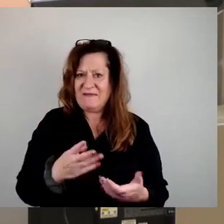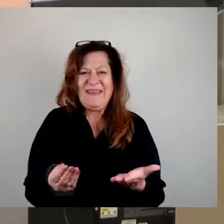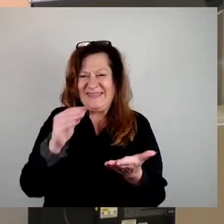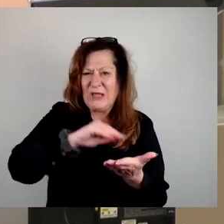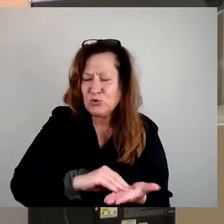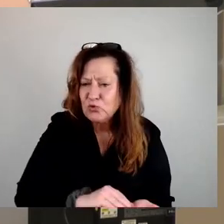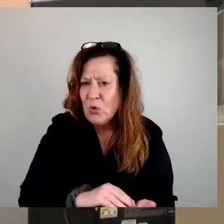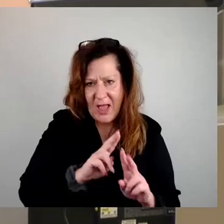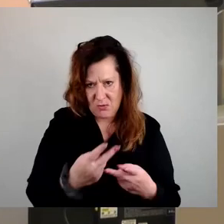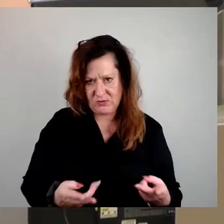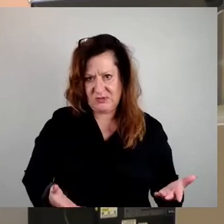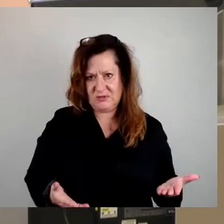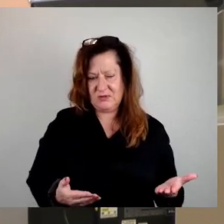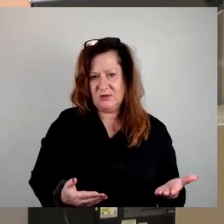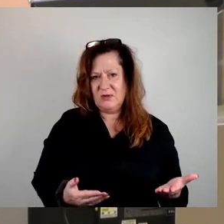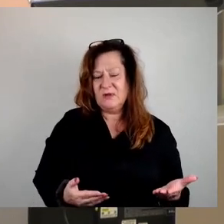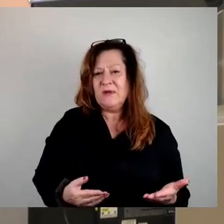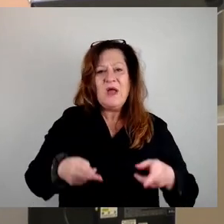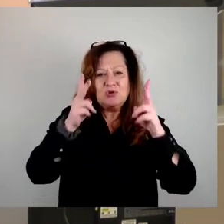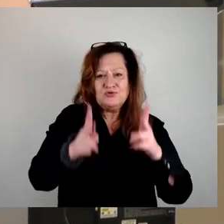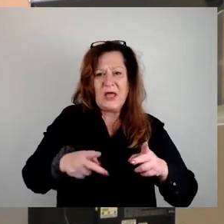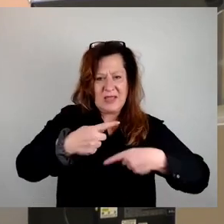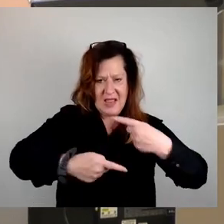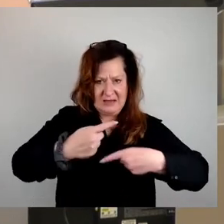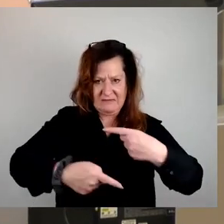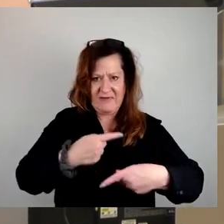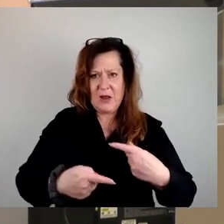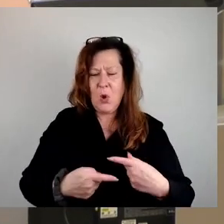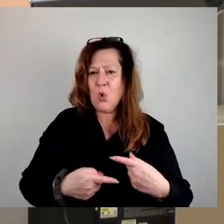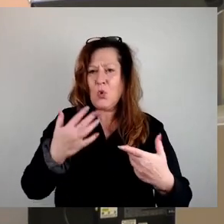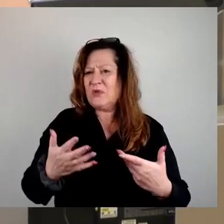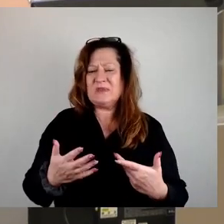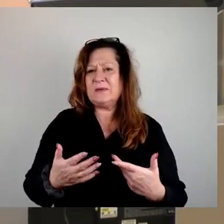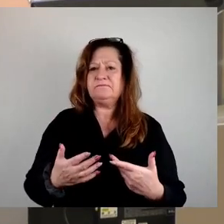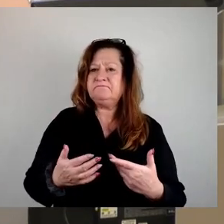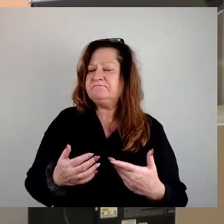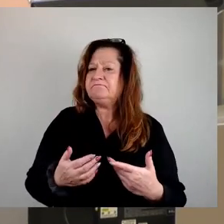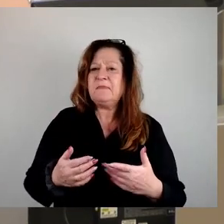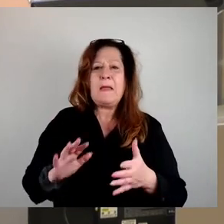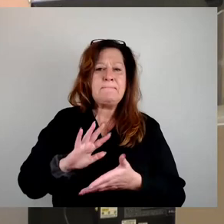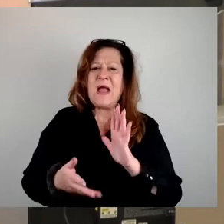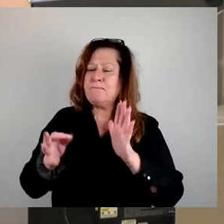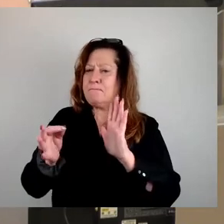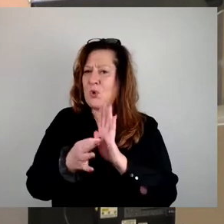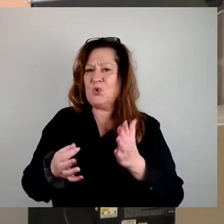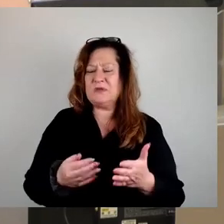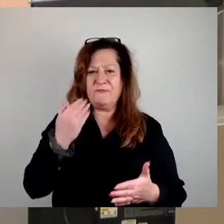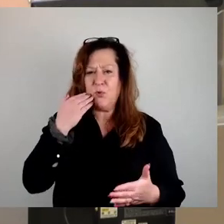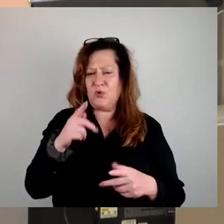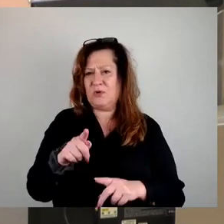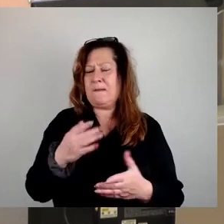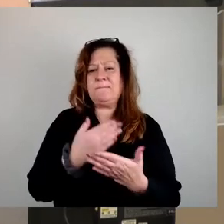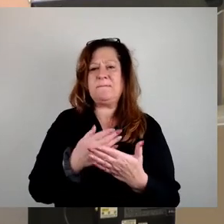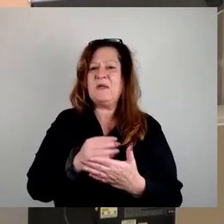Für Fragen der Stadtentwicklung und auch für die Vermeidung von Brennpunkten muss man die Wohnungen nicht besitzen. Die Beispiele in Gobels, beispielsweise mit der